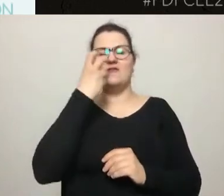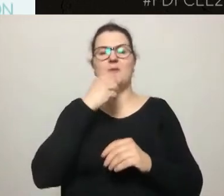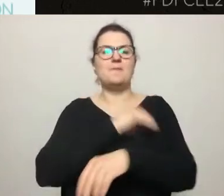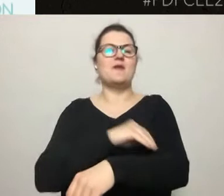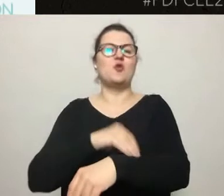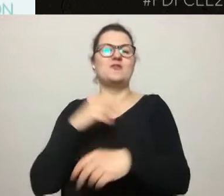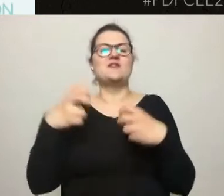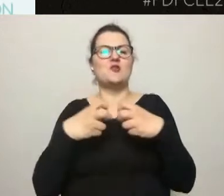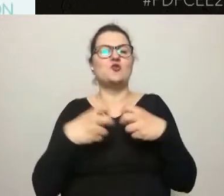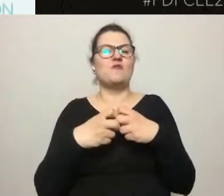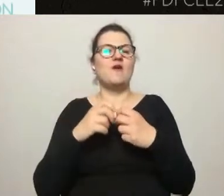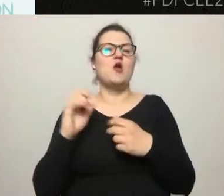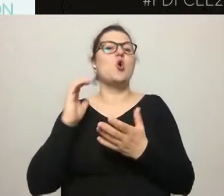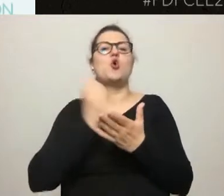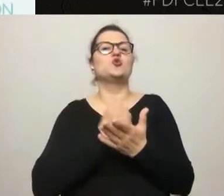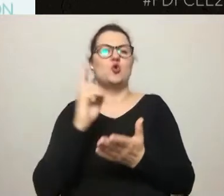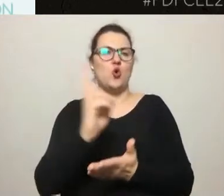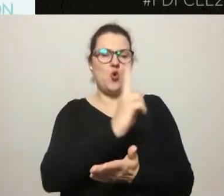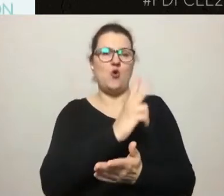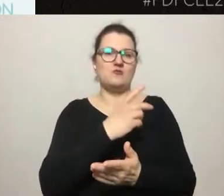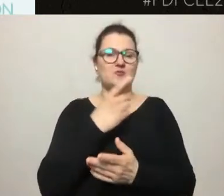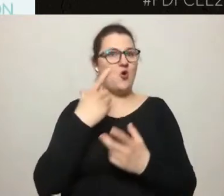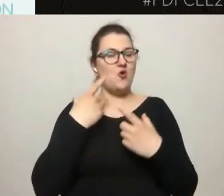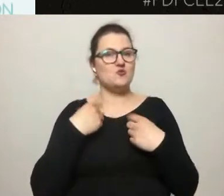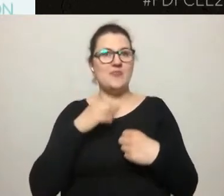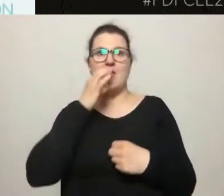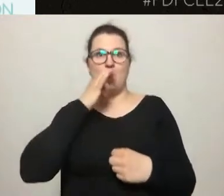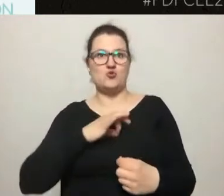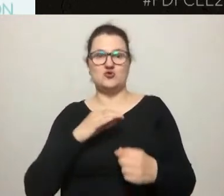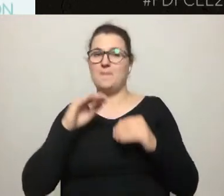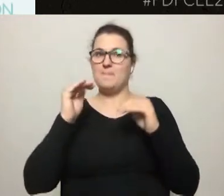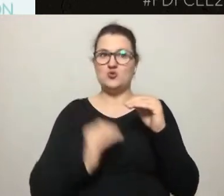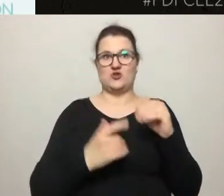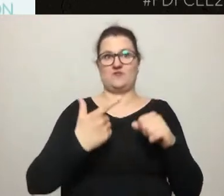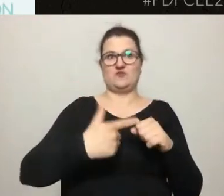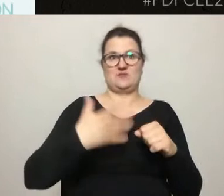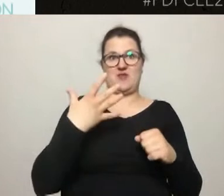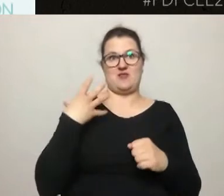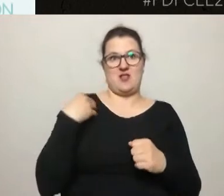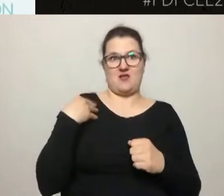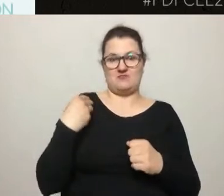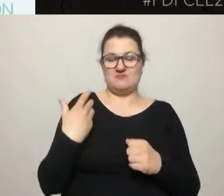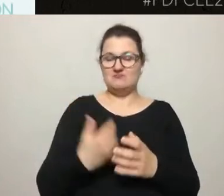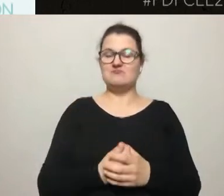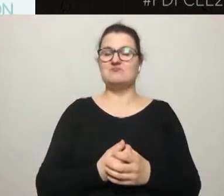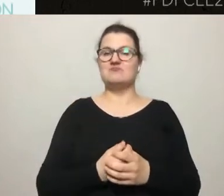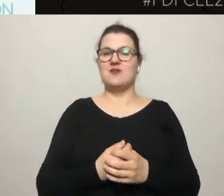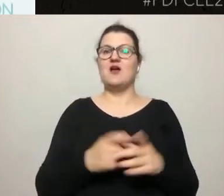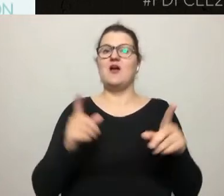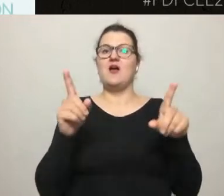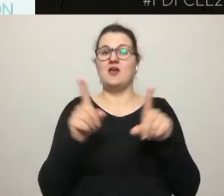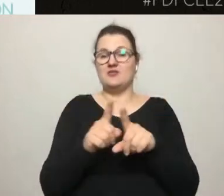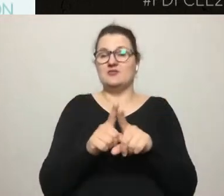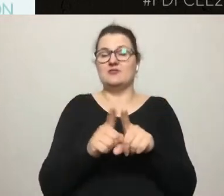najmłodsze poniżej 25 roku życia. A z kolei na spotkaniach było